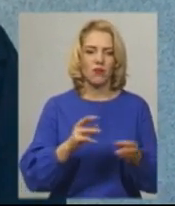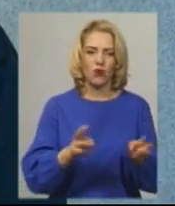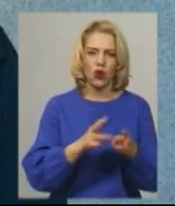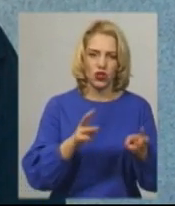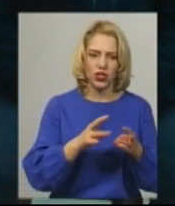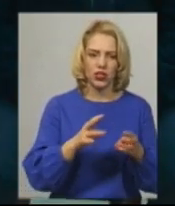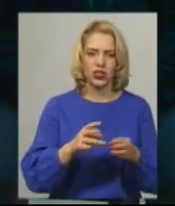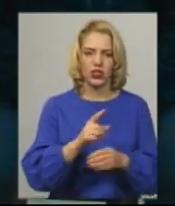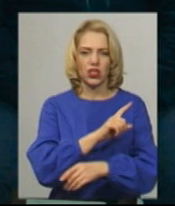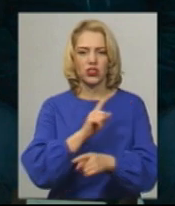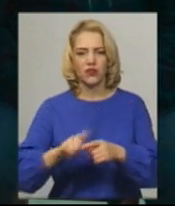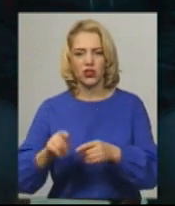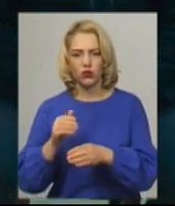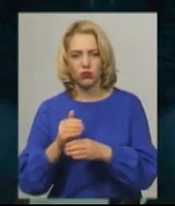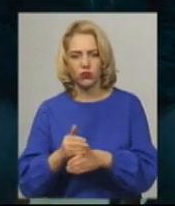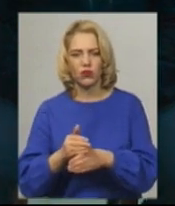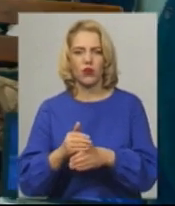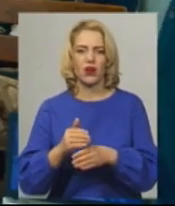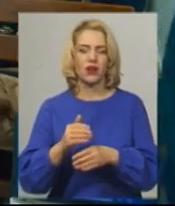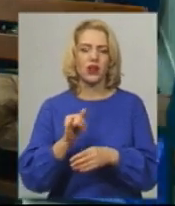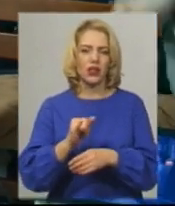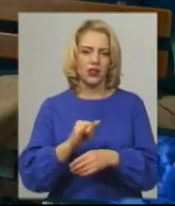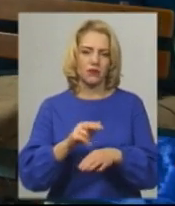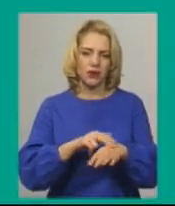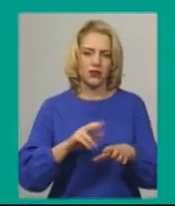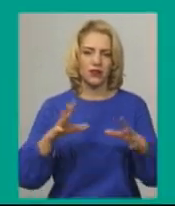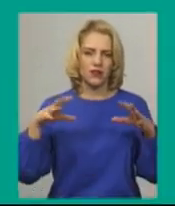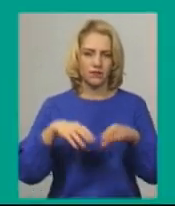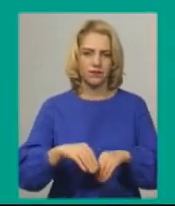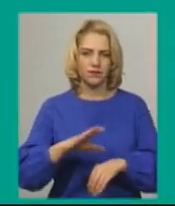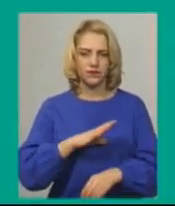були в одному місці». Андрій Єменний, новина на СПільному, Хмельницький.